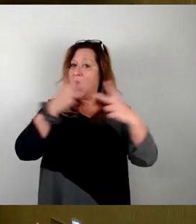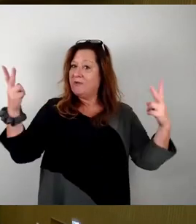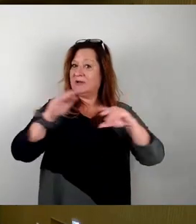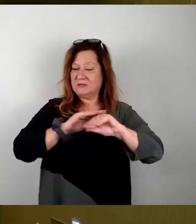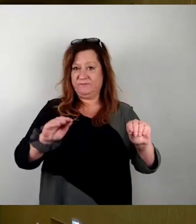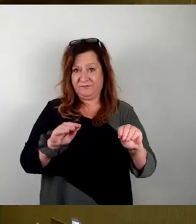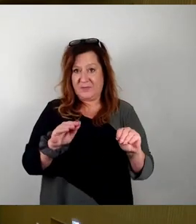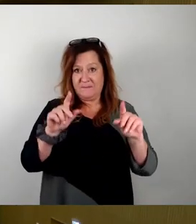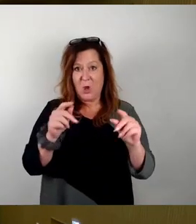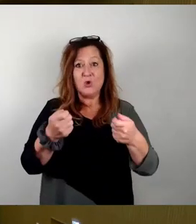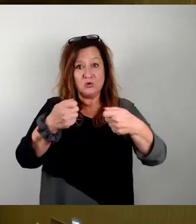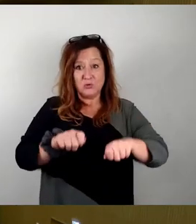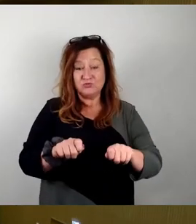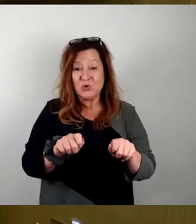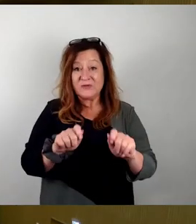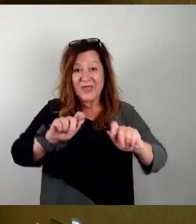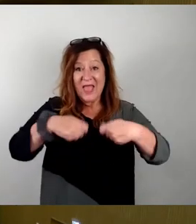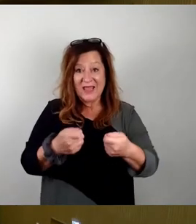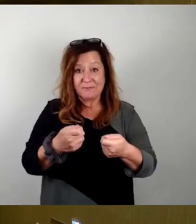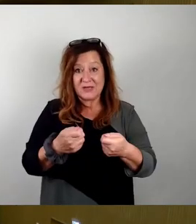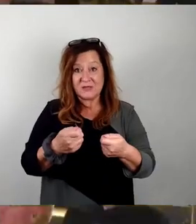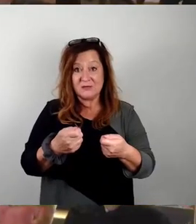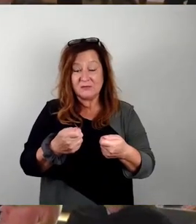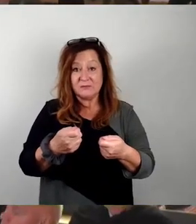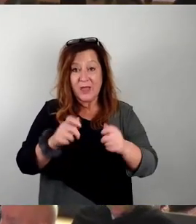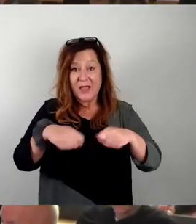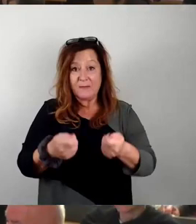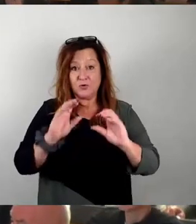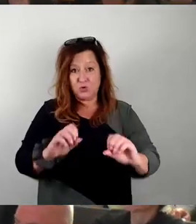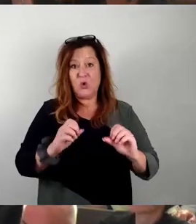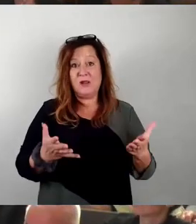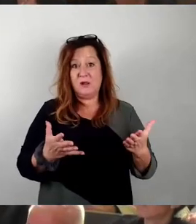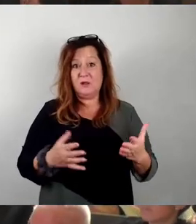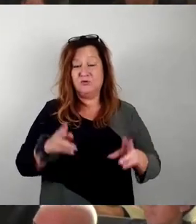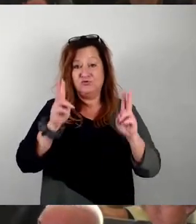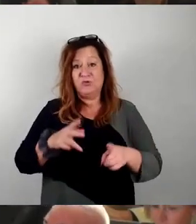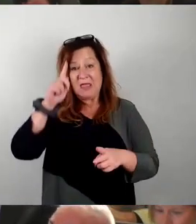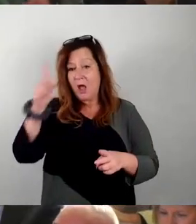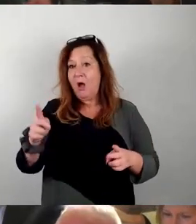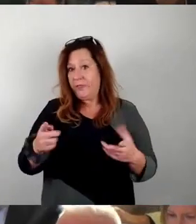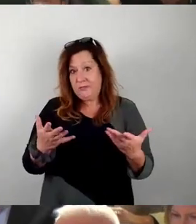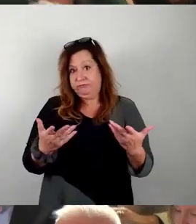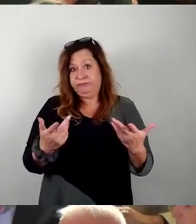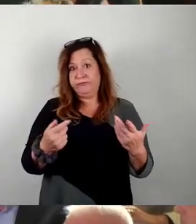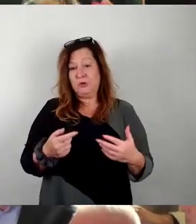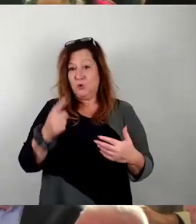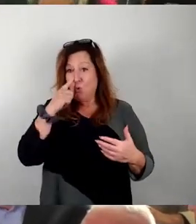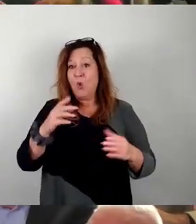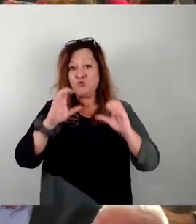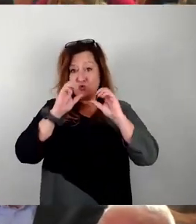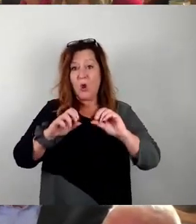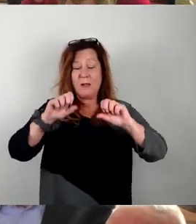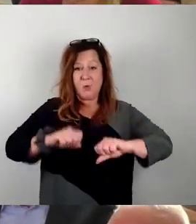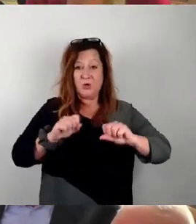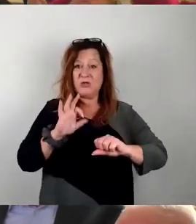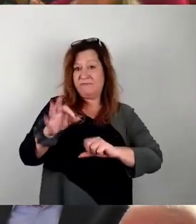raus, dass nichts rauskommt. Es steht nämlich nur drin, der Stadtrat nimmt das zur Kenntnis. Es folgt daraus null Möglichkeit für die Stadt,